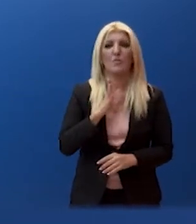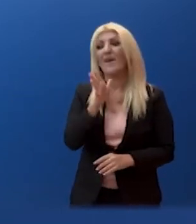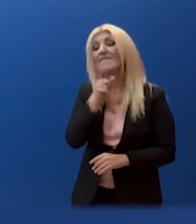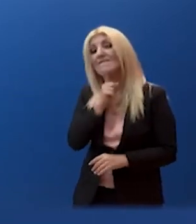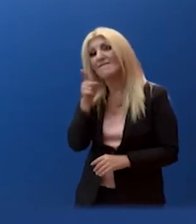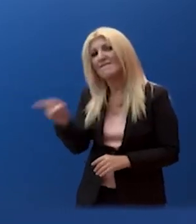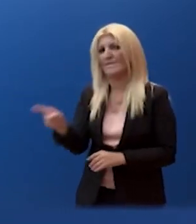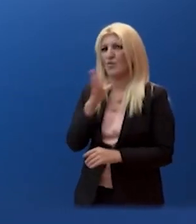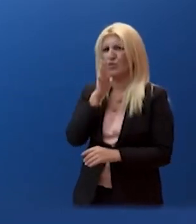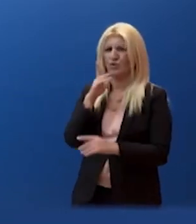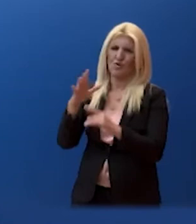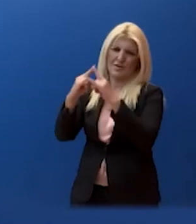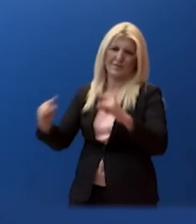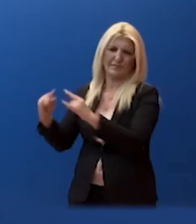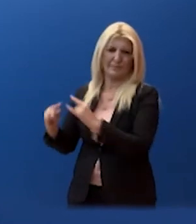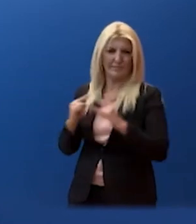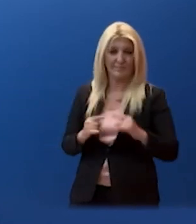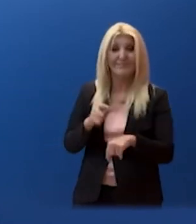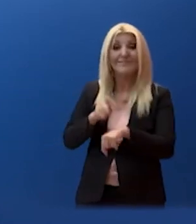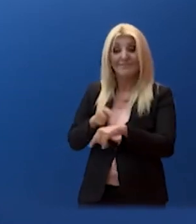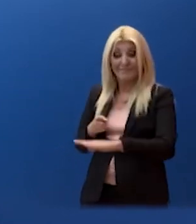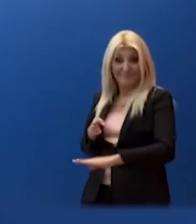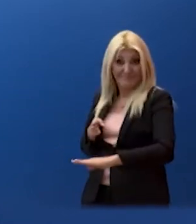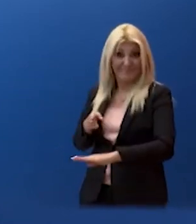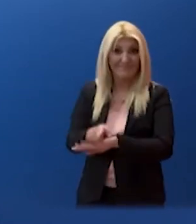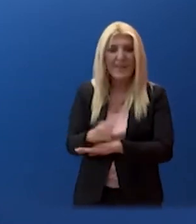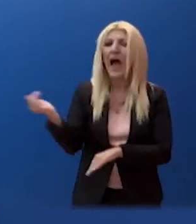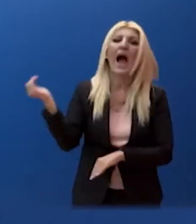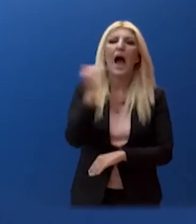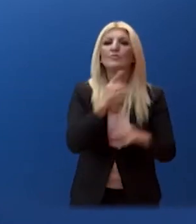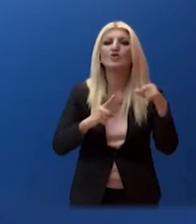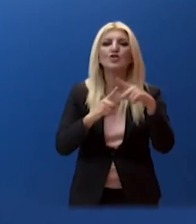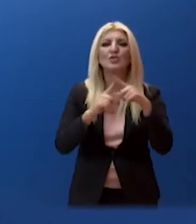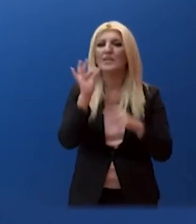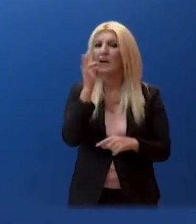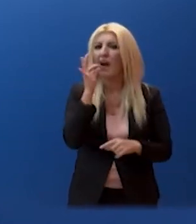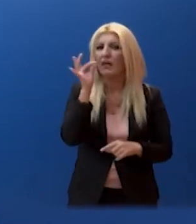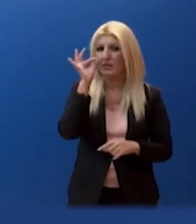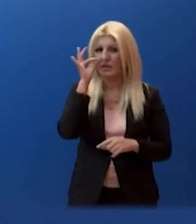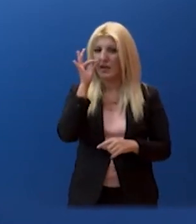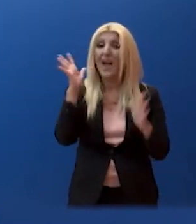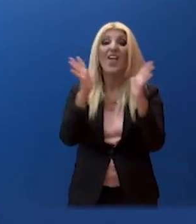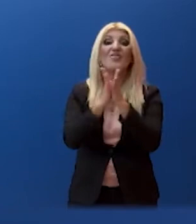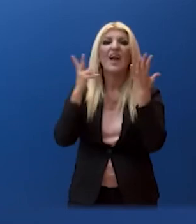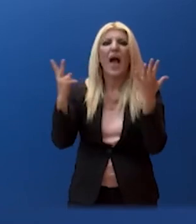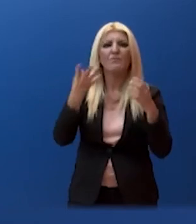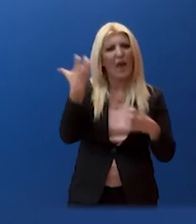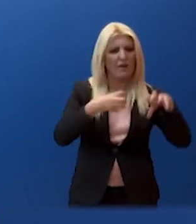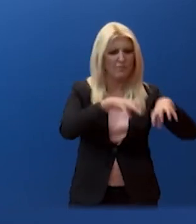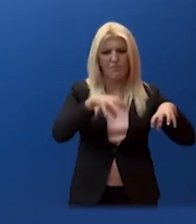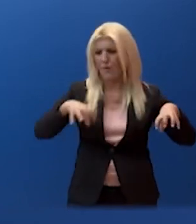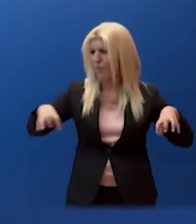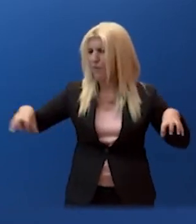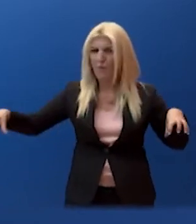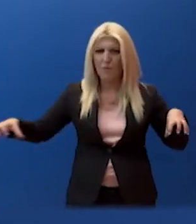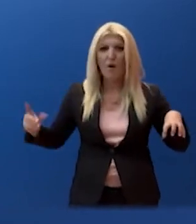Στην είσοδο υποβάλλονται σε τεστ κορονοϊού από 17 κινητές μονάδες του ΕΟΔΗ και ακολουθούνται οι διαδικασίες